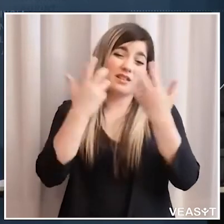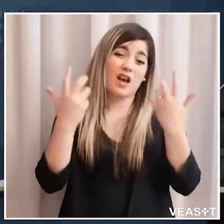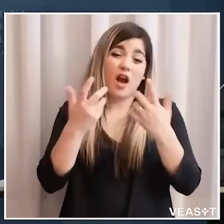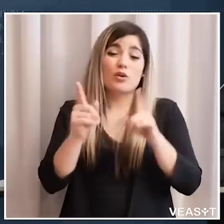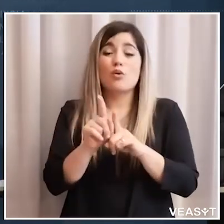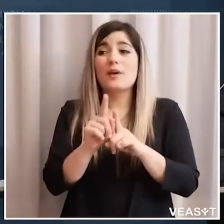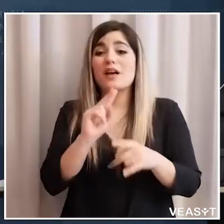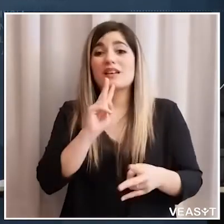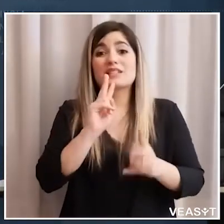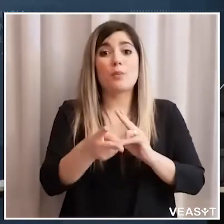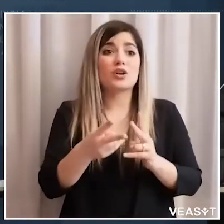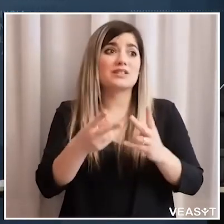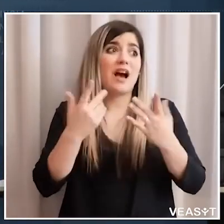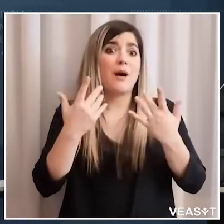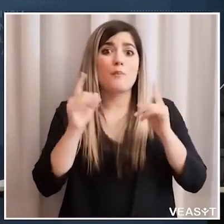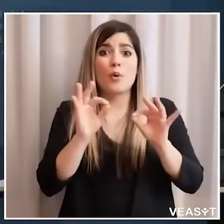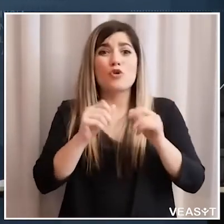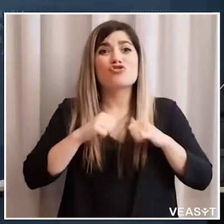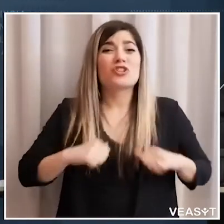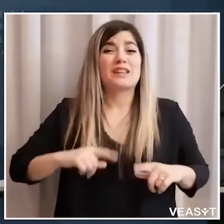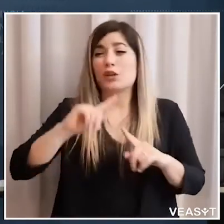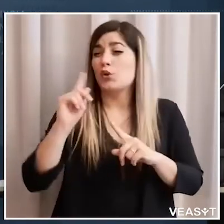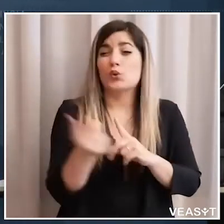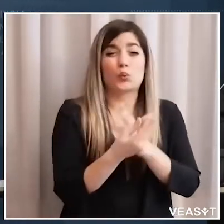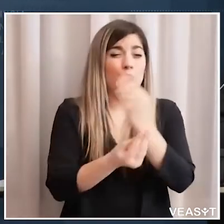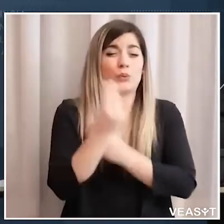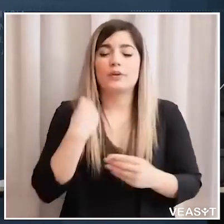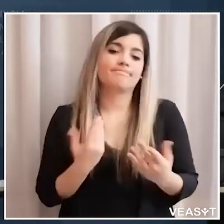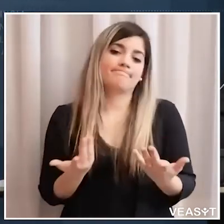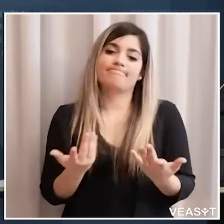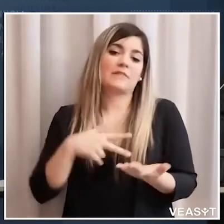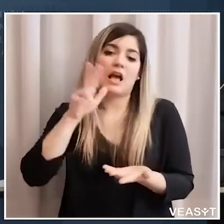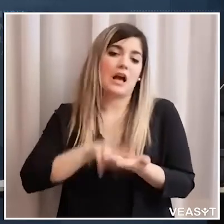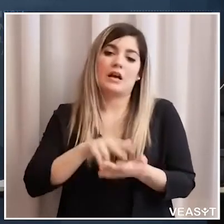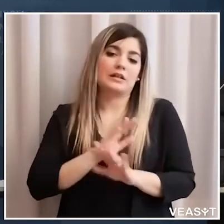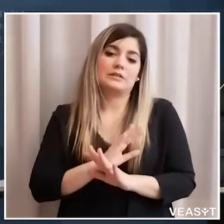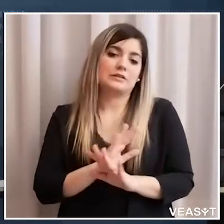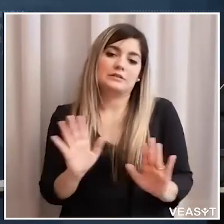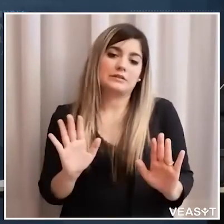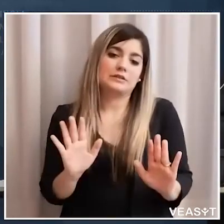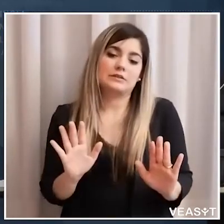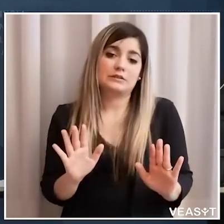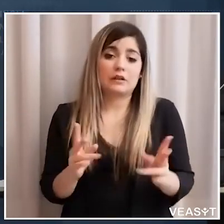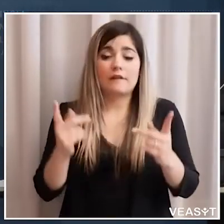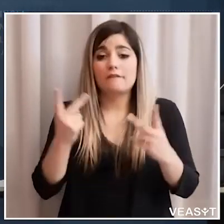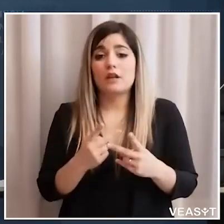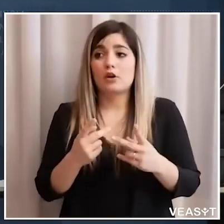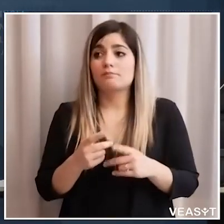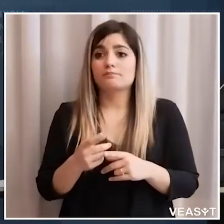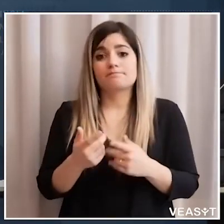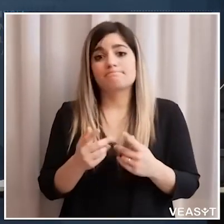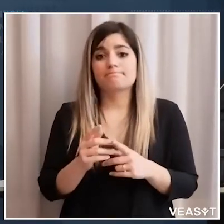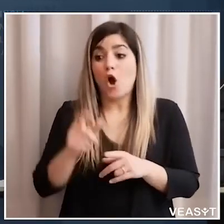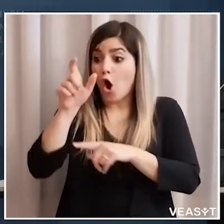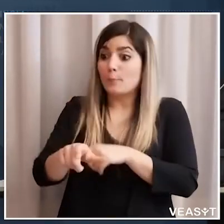non si riuscirà a dare una risposta a tutta la cittadinanza a tutti i richiedenti non è sicuramente un servizio obbligatorio perché se si parla di scuola